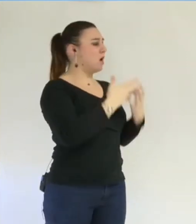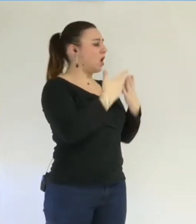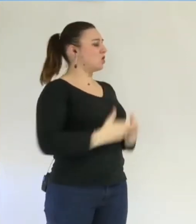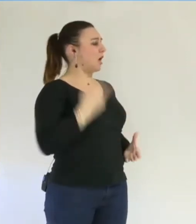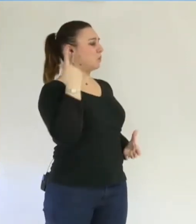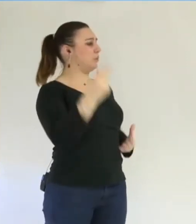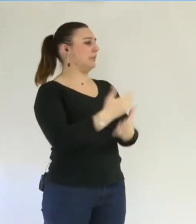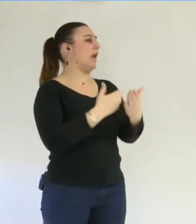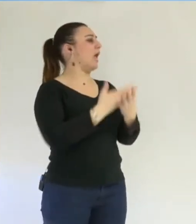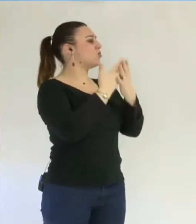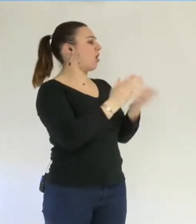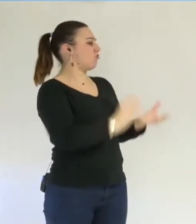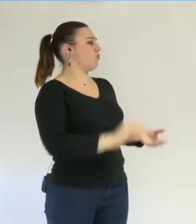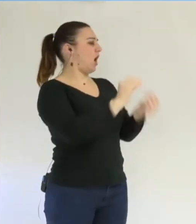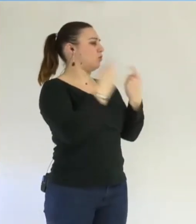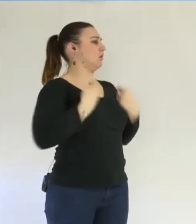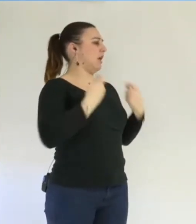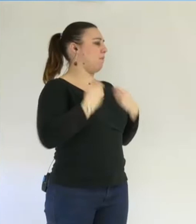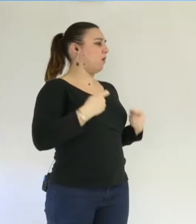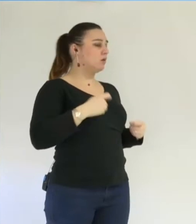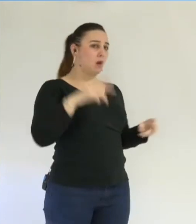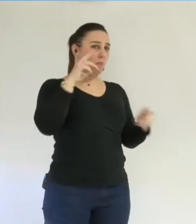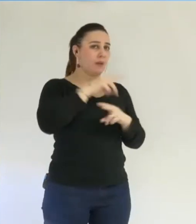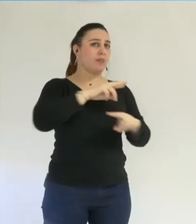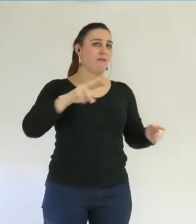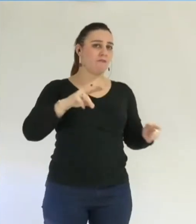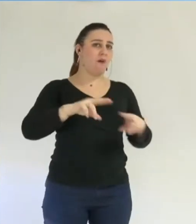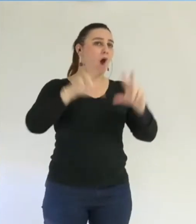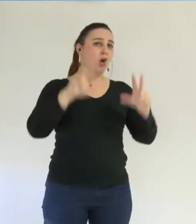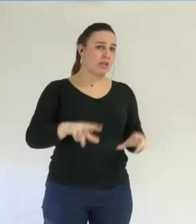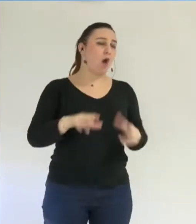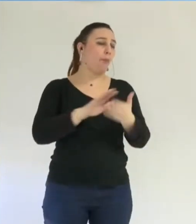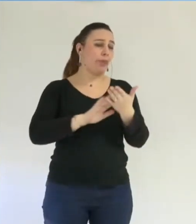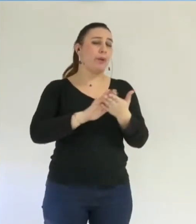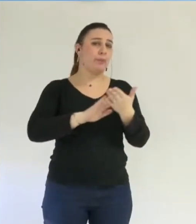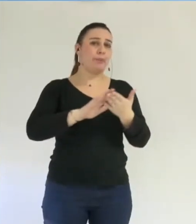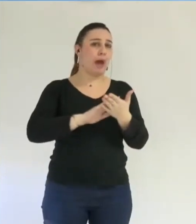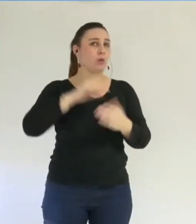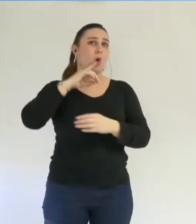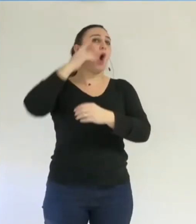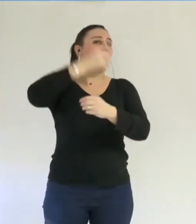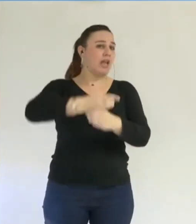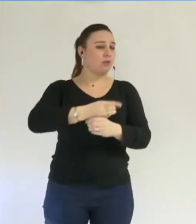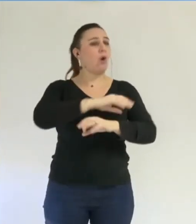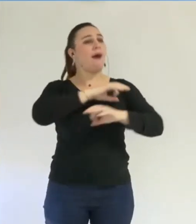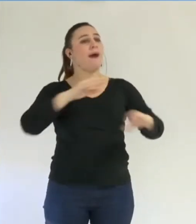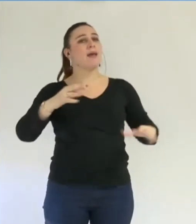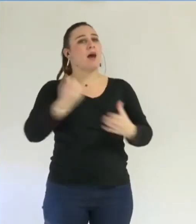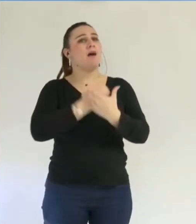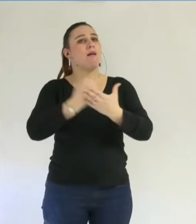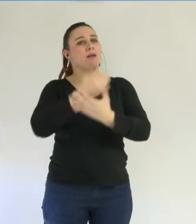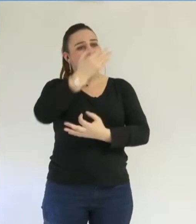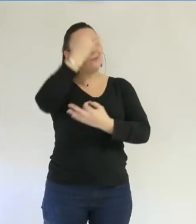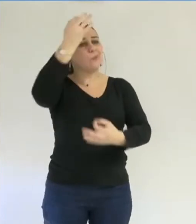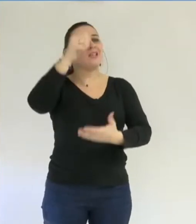rémunération sans que l'ordinateur ait été en mesure de préciser le contenu